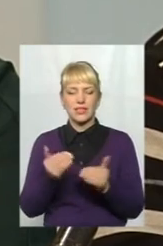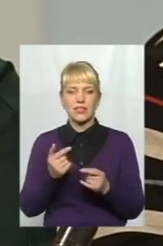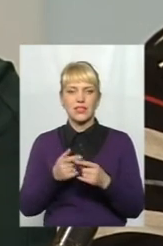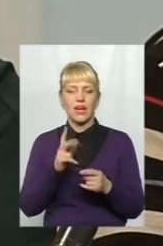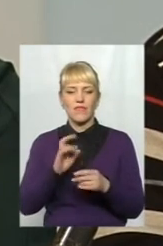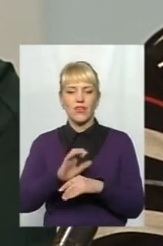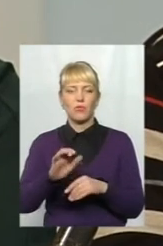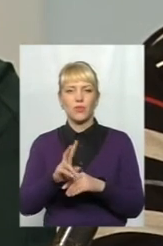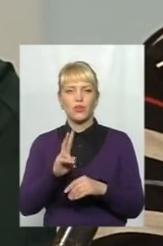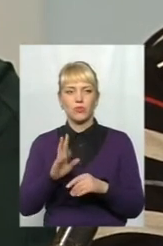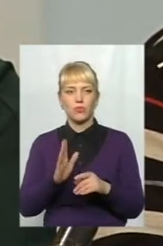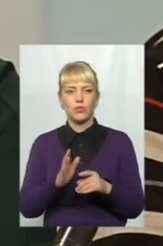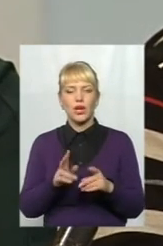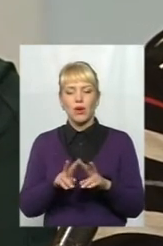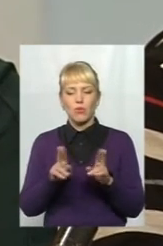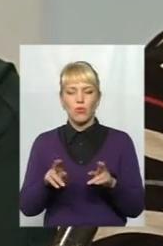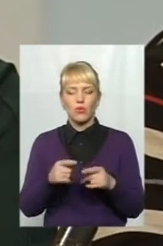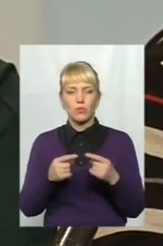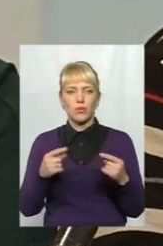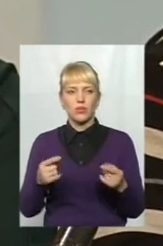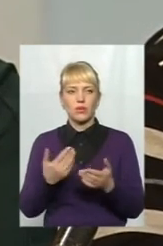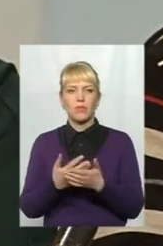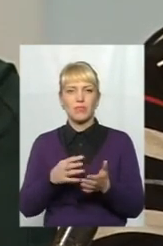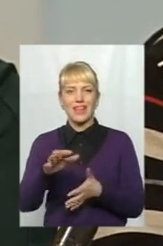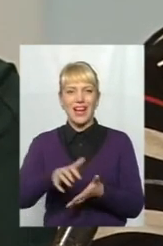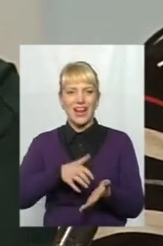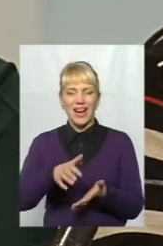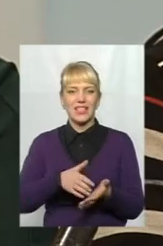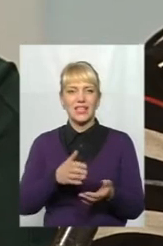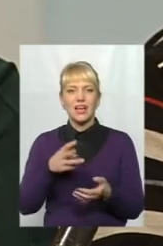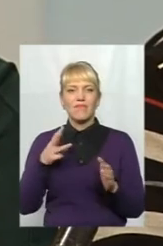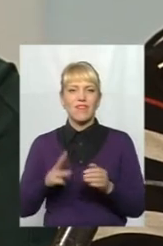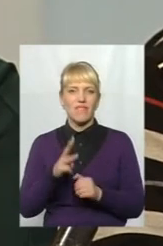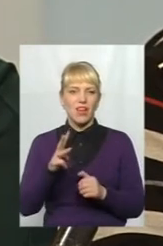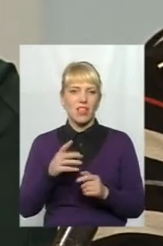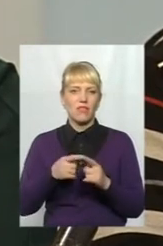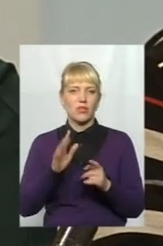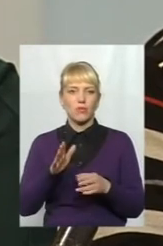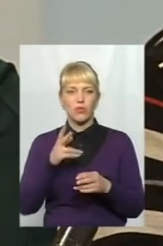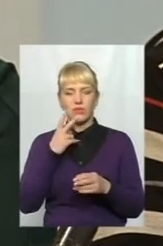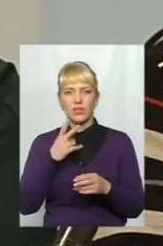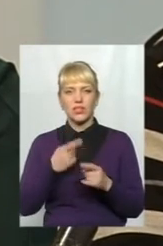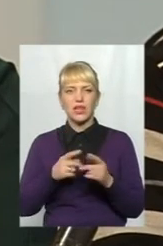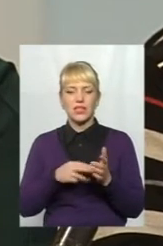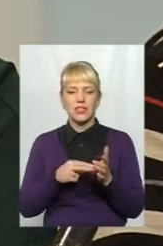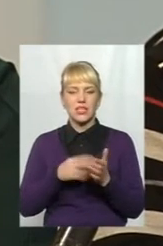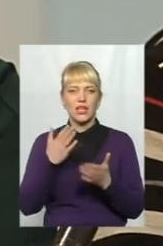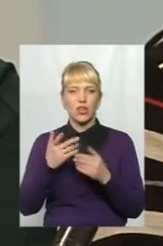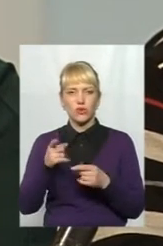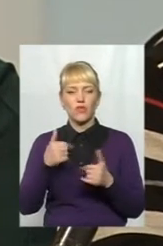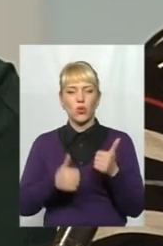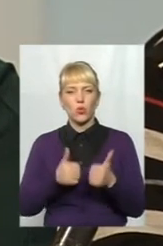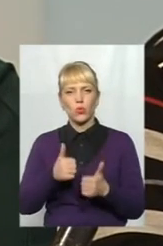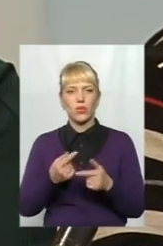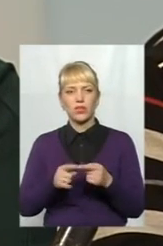якими от хмельницького ротлету похожу продукцію сьогодні, граблі, вила, підприємства є сьогодні, вони можуть придивитися до тих цін. Якщо вони конкурентні, ці ціні,